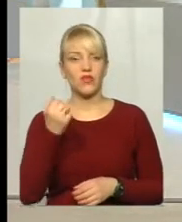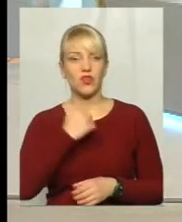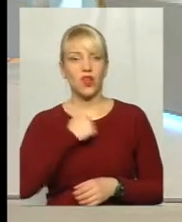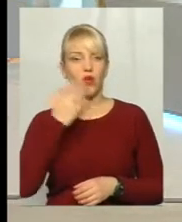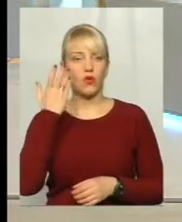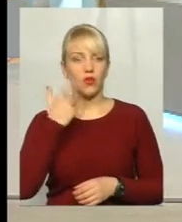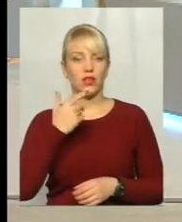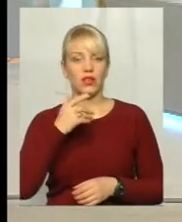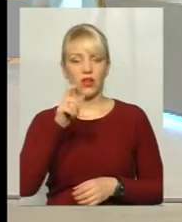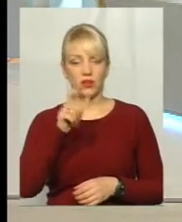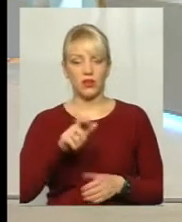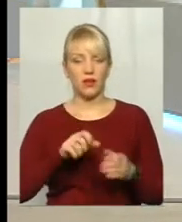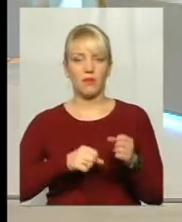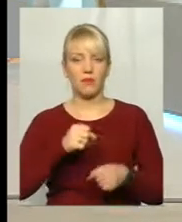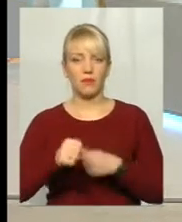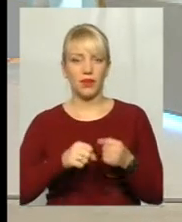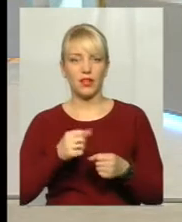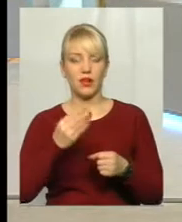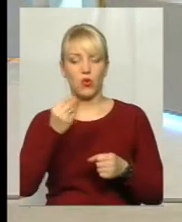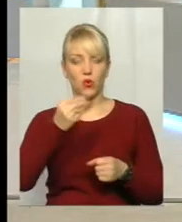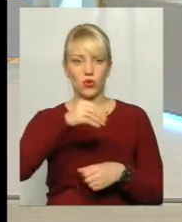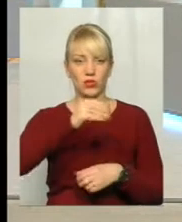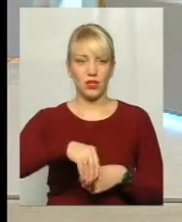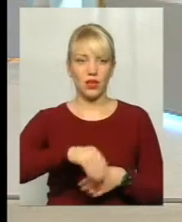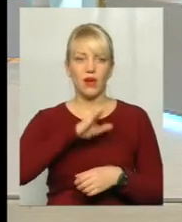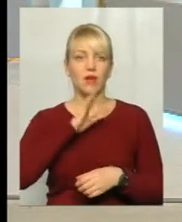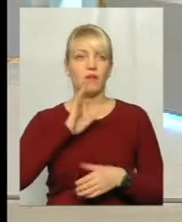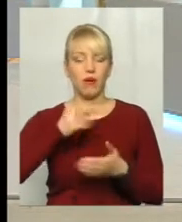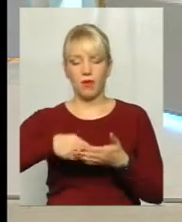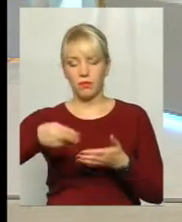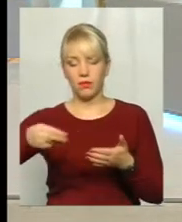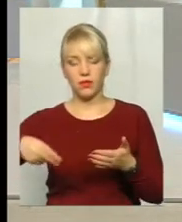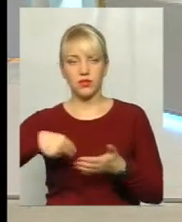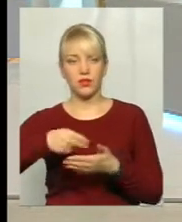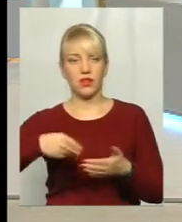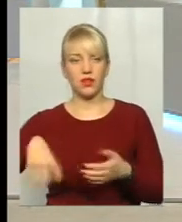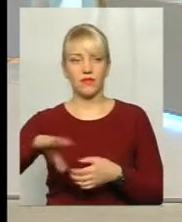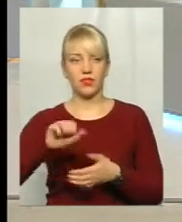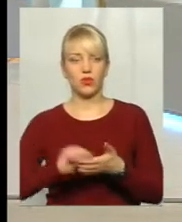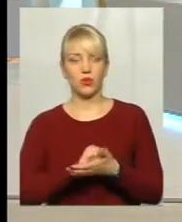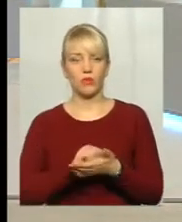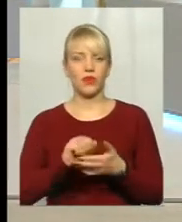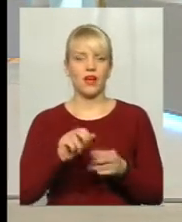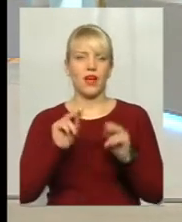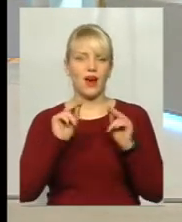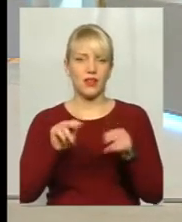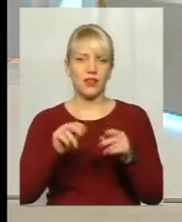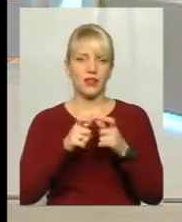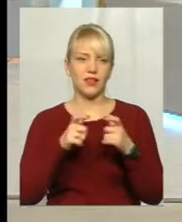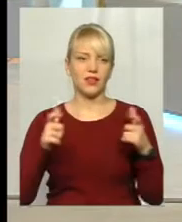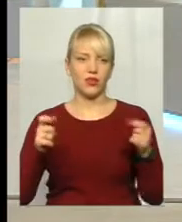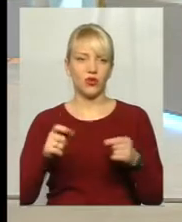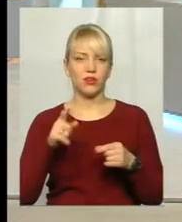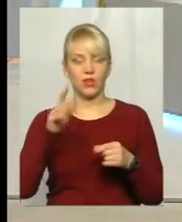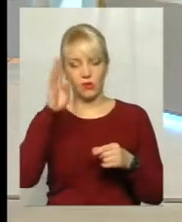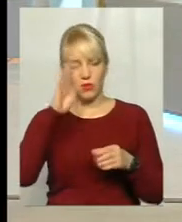кажуть, зняти з карточки кошти, мама підписувала всі документи, особливо це гарантійний талон. Йому